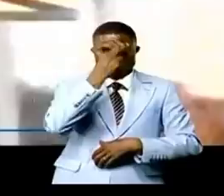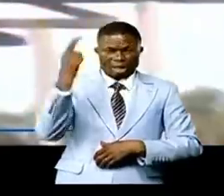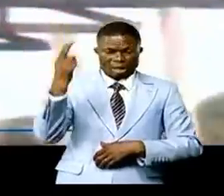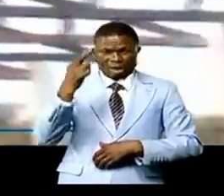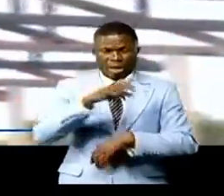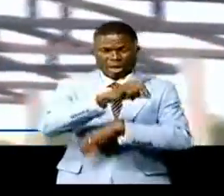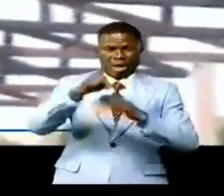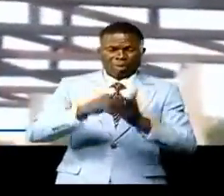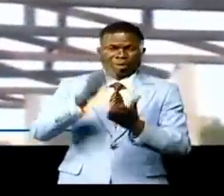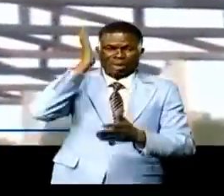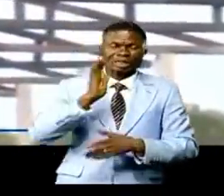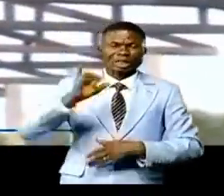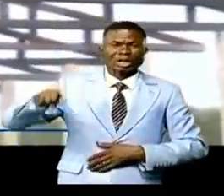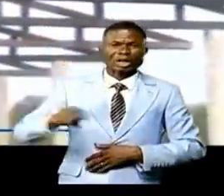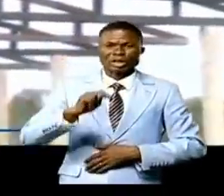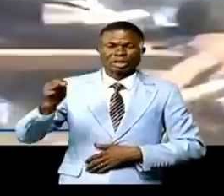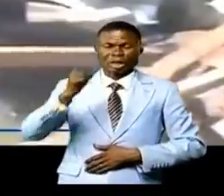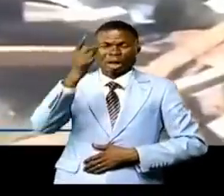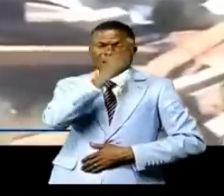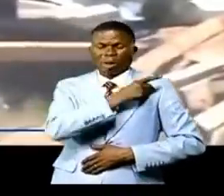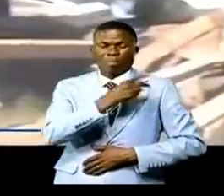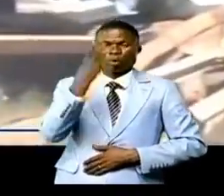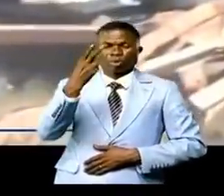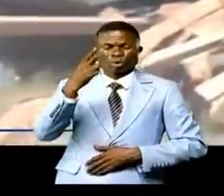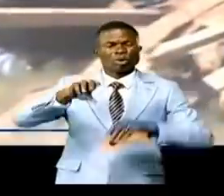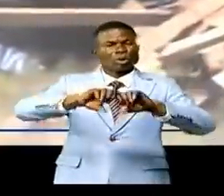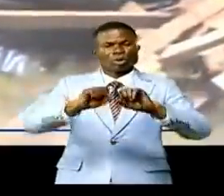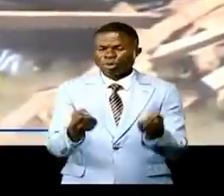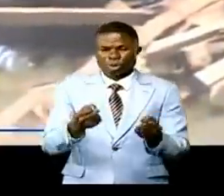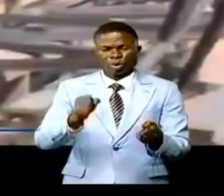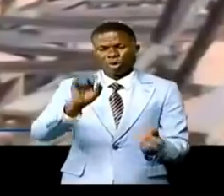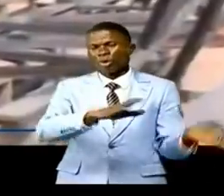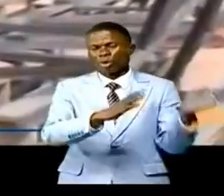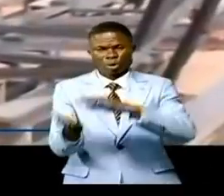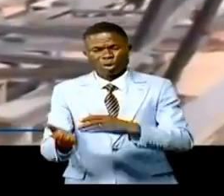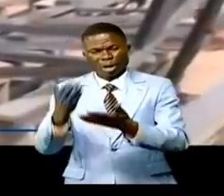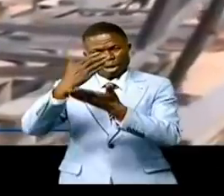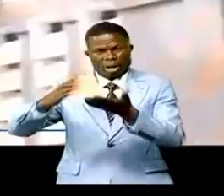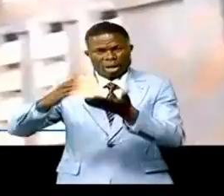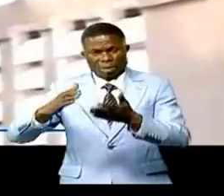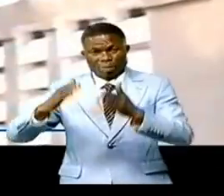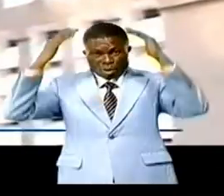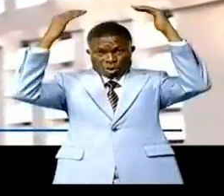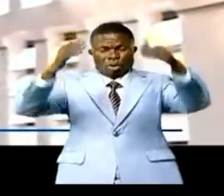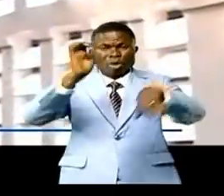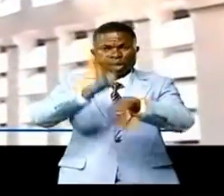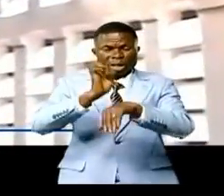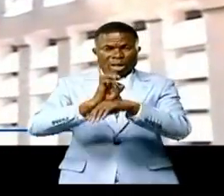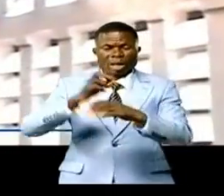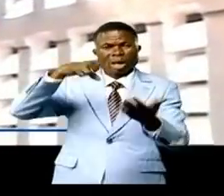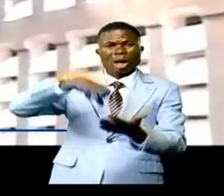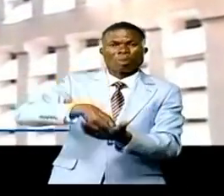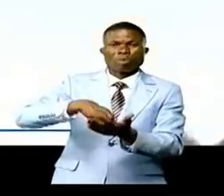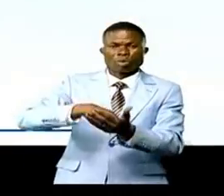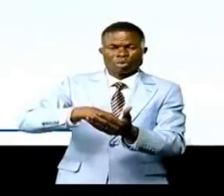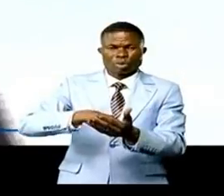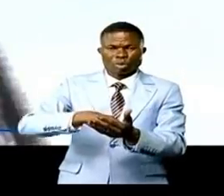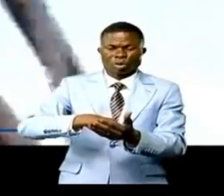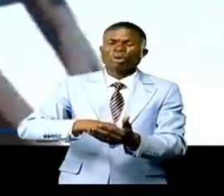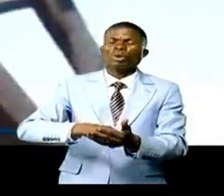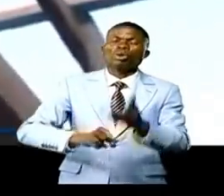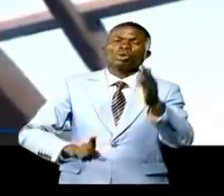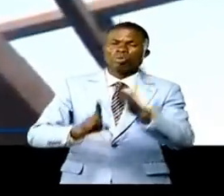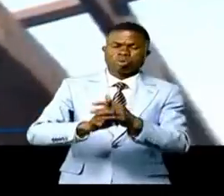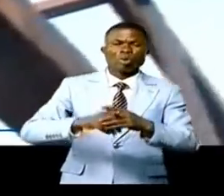paroisse Saint-Jean-Paul II, tout entière, restait par terre et une partie de la toiture de l'église protestante, paroisse III, s'est